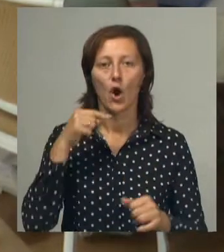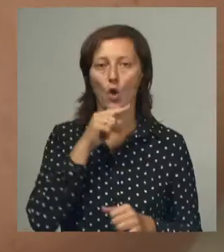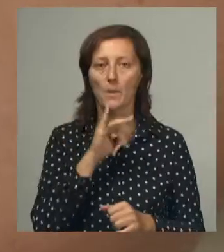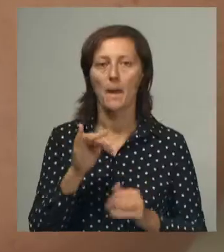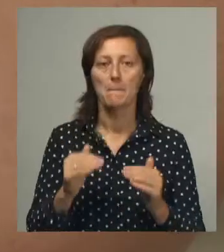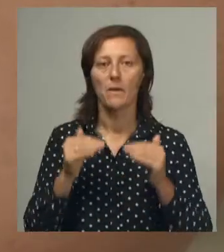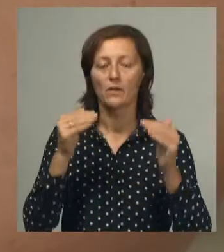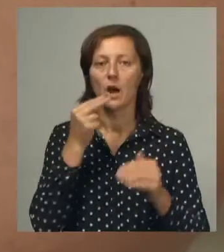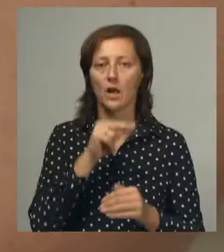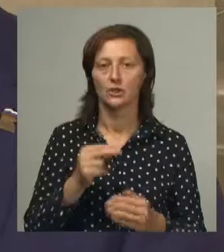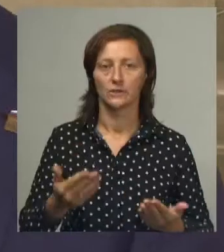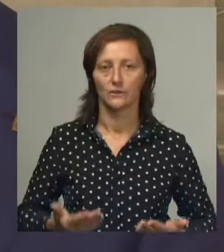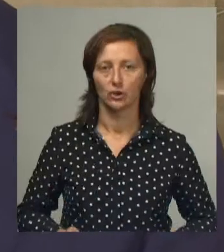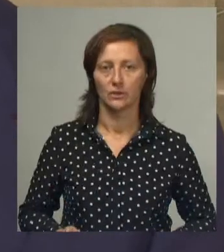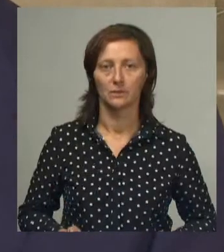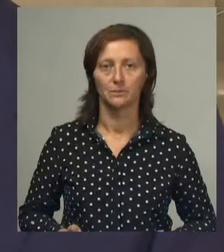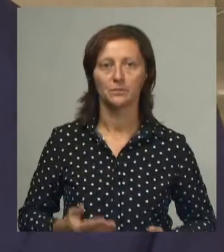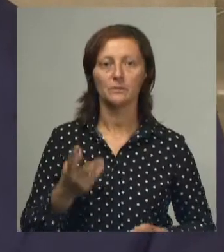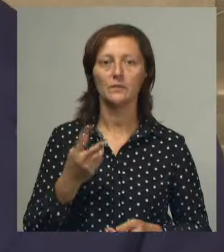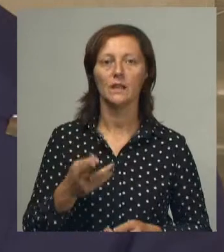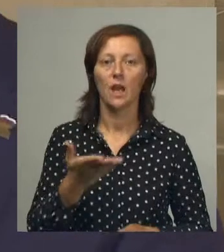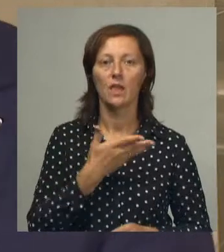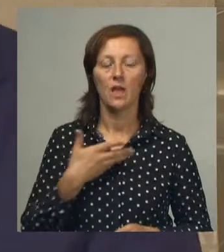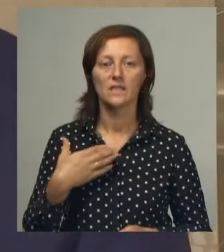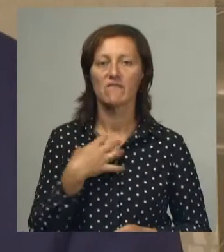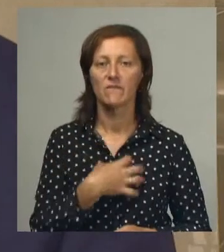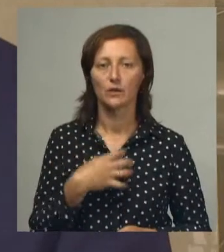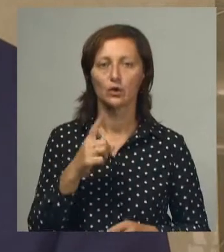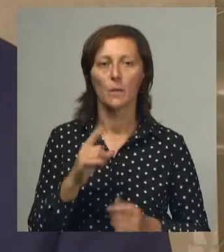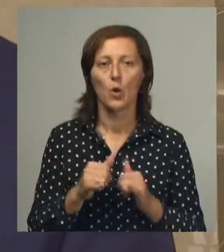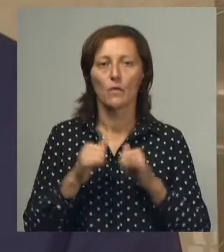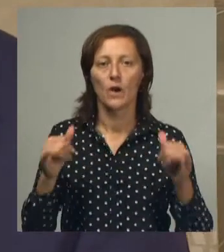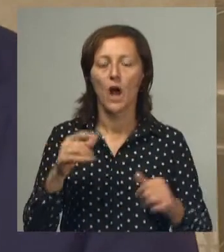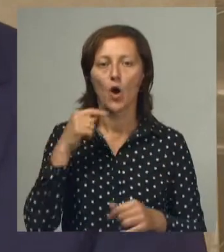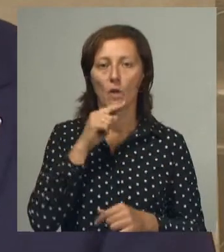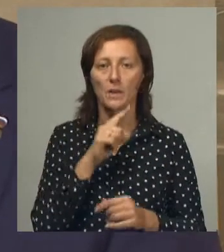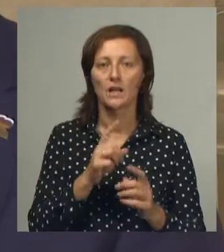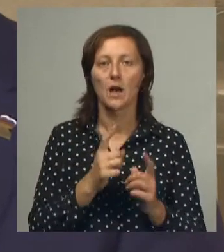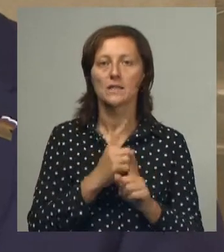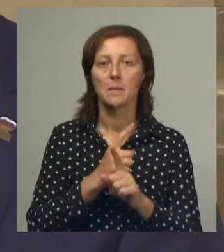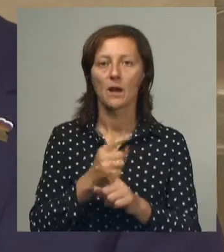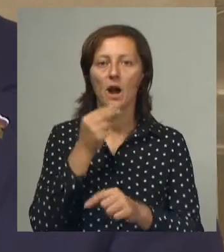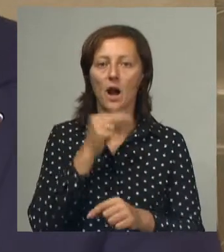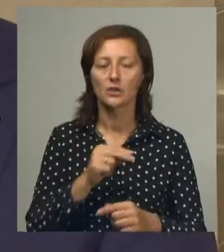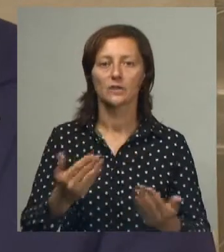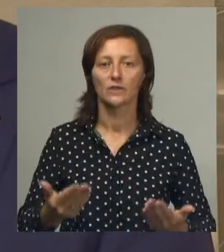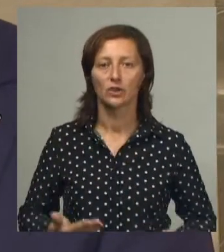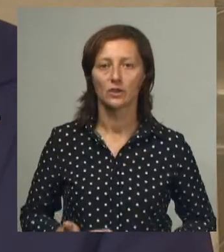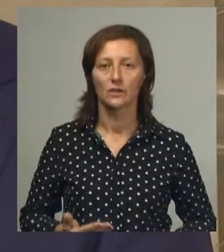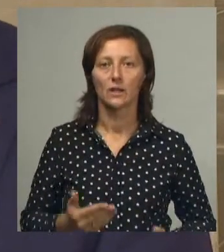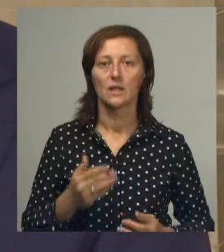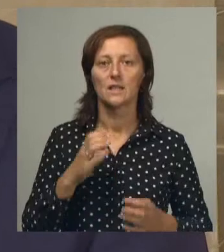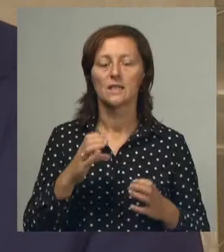повышение качества жизни. Для нас важно, чтобы рост экономики сопровождался с ростом уровня качества жизни, с